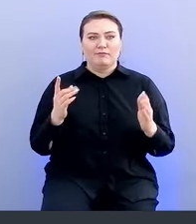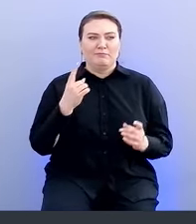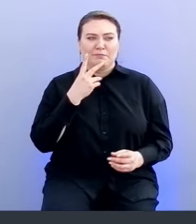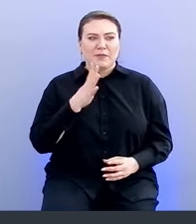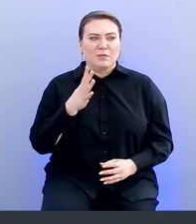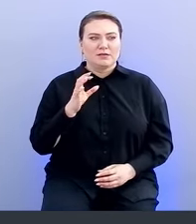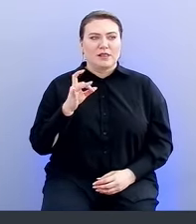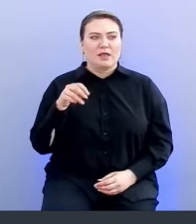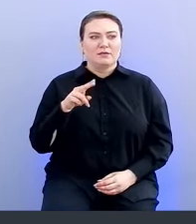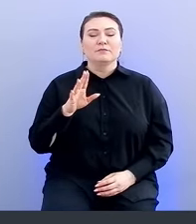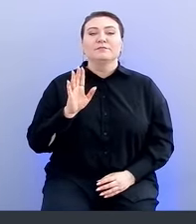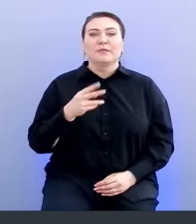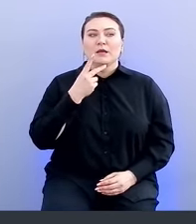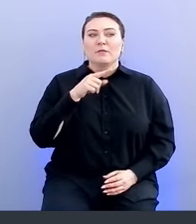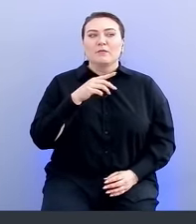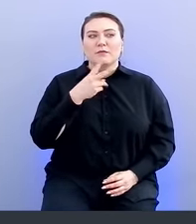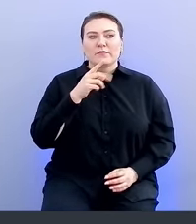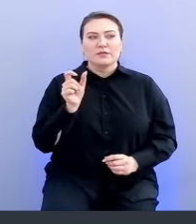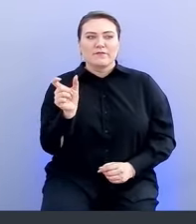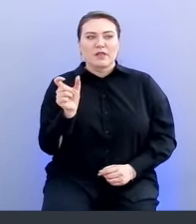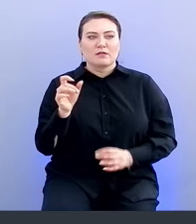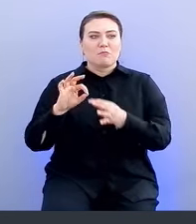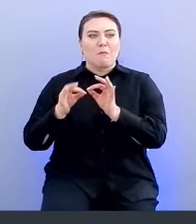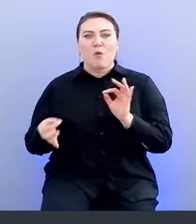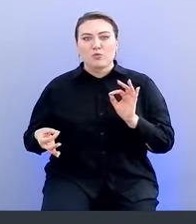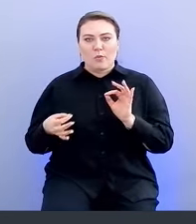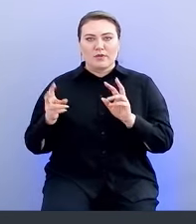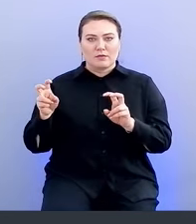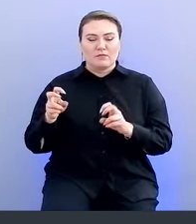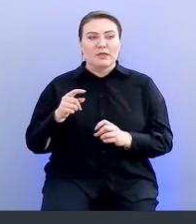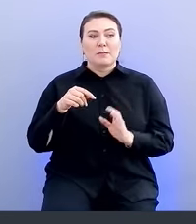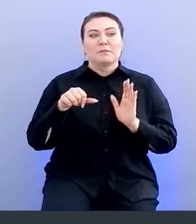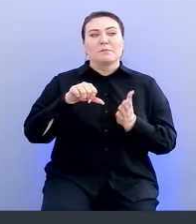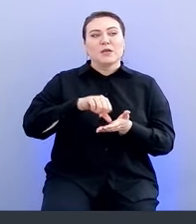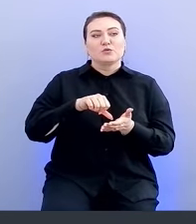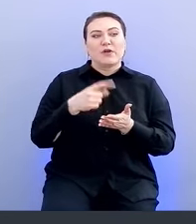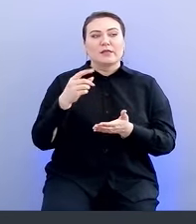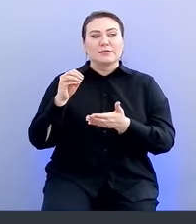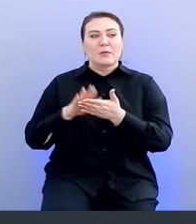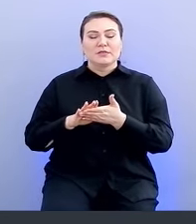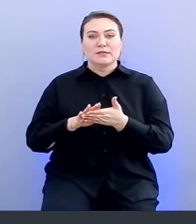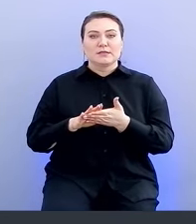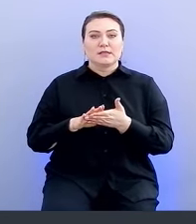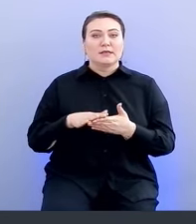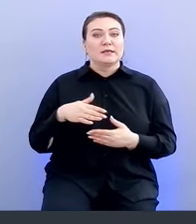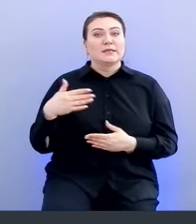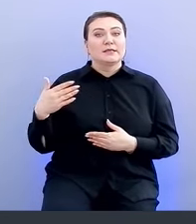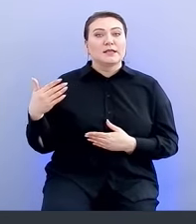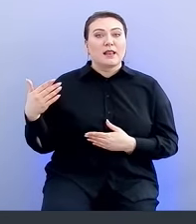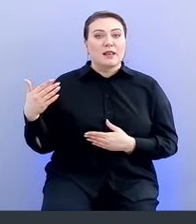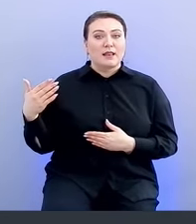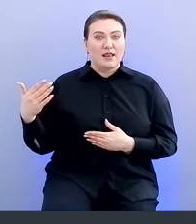Я хотел обратить внимание на вкладку подробнее, что у нас присутствует одна запись слева, то есть один фит конкретный,